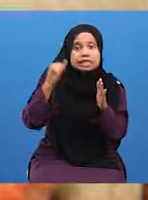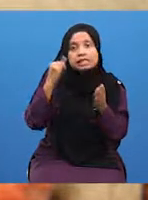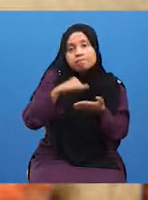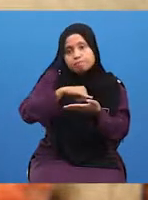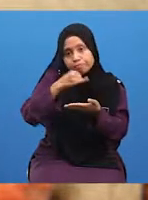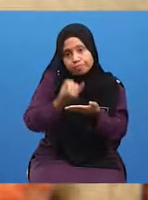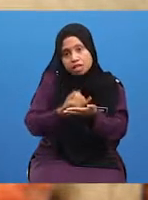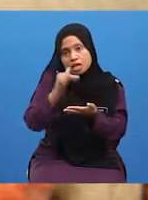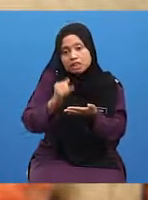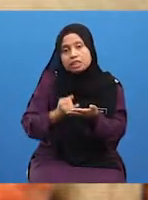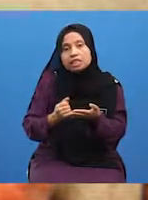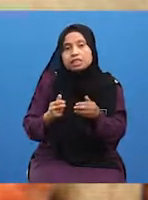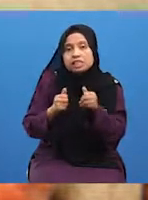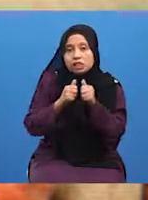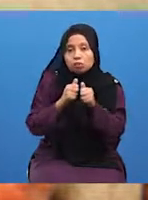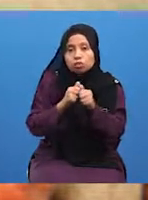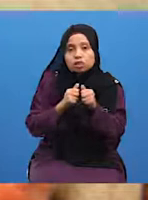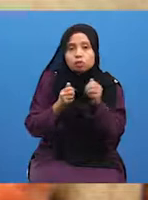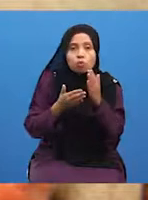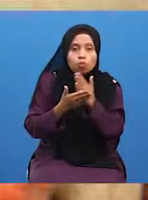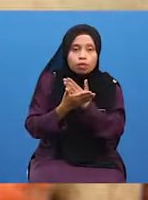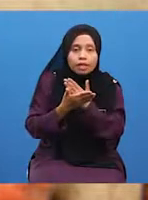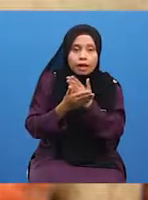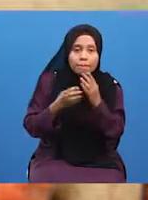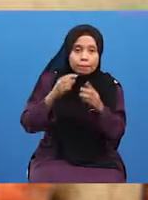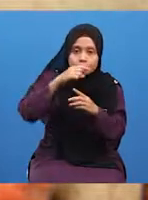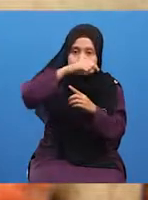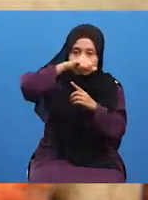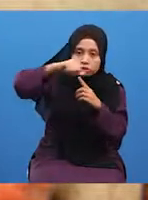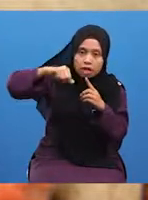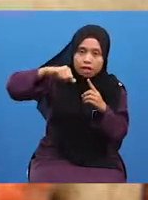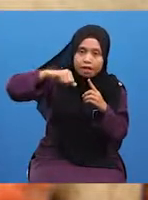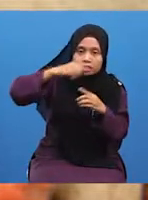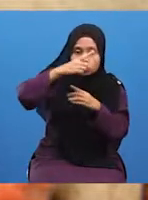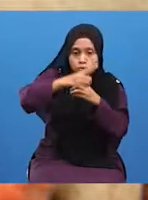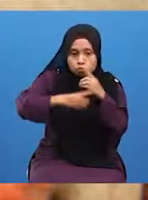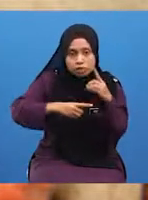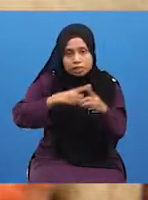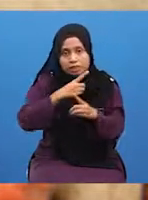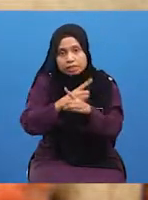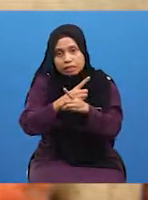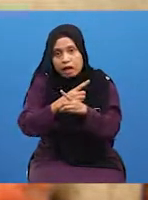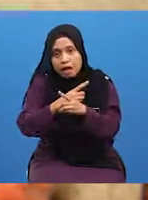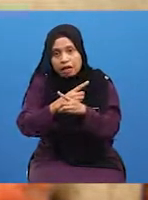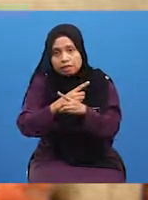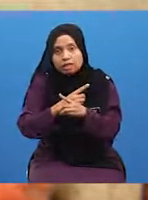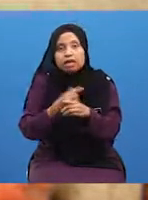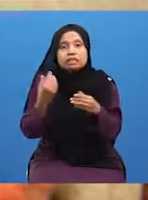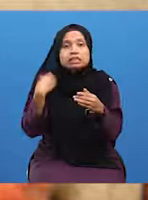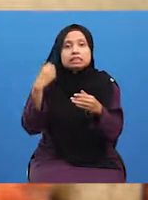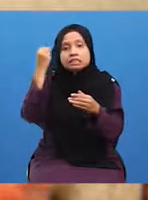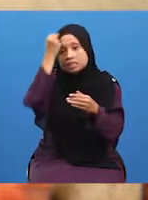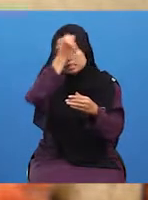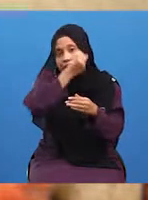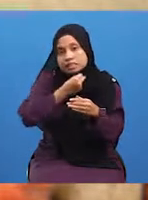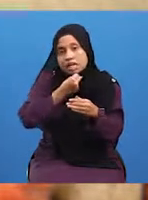yang dipengaruhi oleh kitaran planet mempunyai pengaruh rapat dengan sikap dan